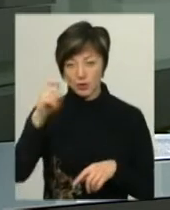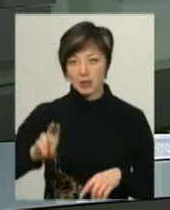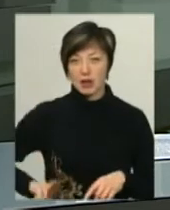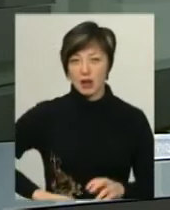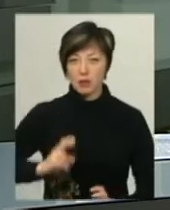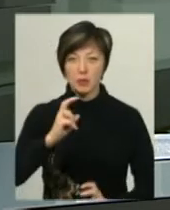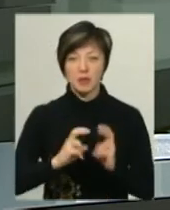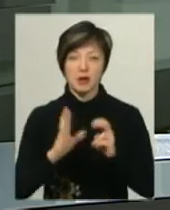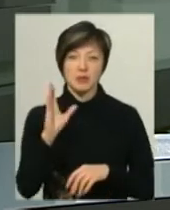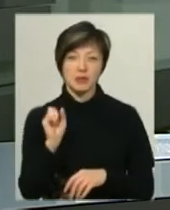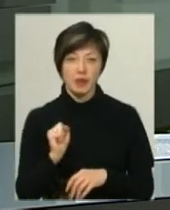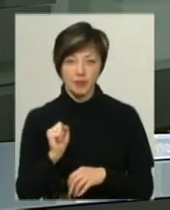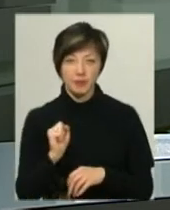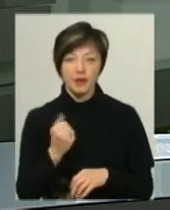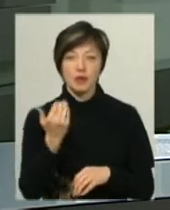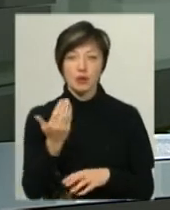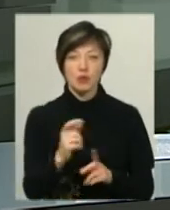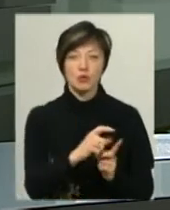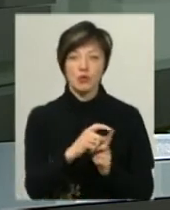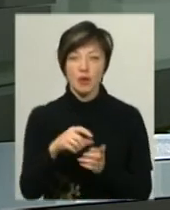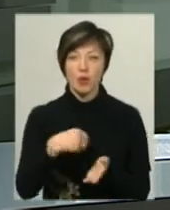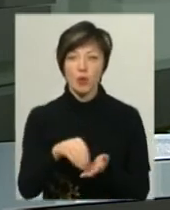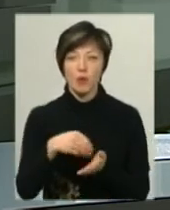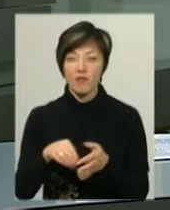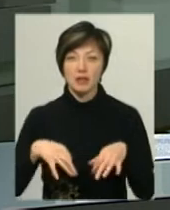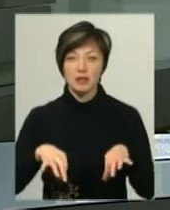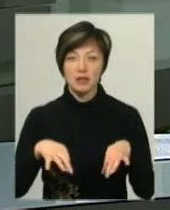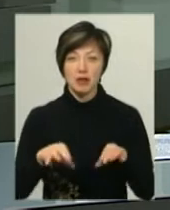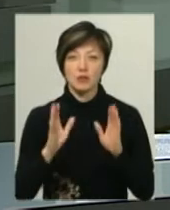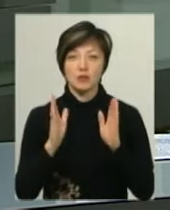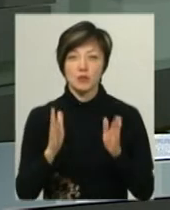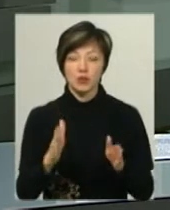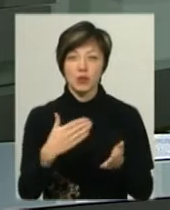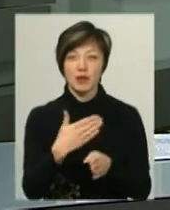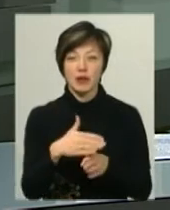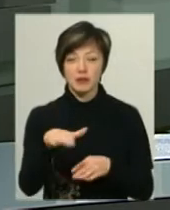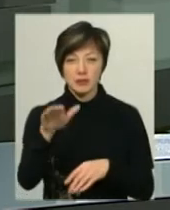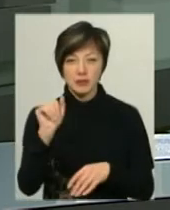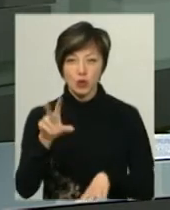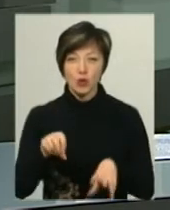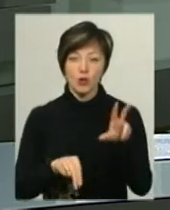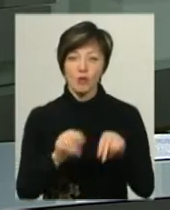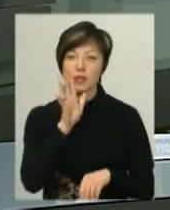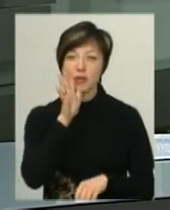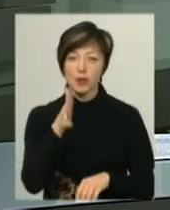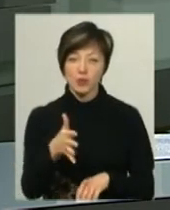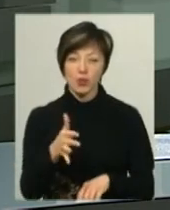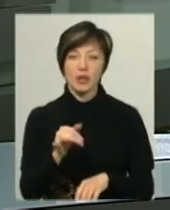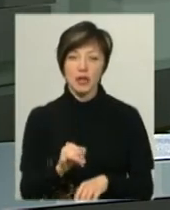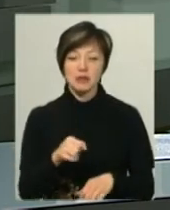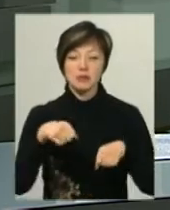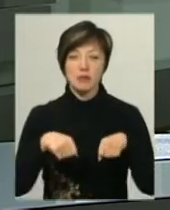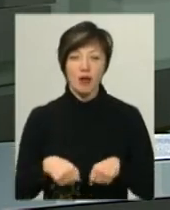підприємства Віктор Паламарчук. За його словами, купувати транспорт будуть у лізинговий кредит, розрахований на 5 років, із правом